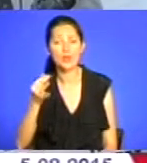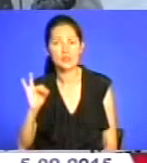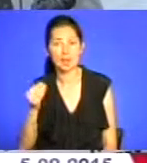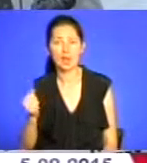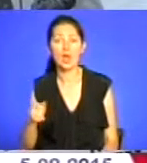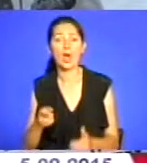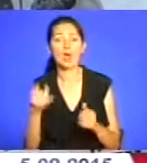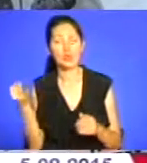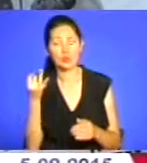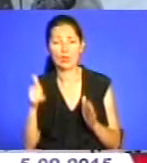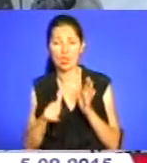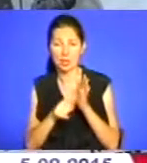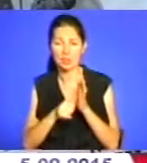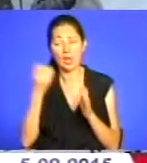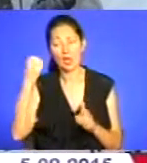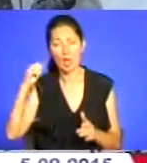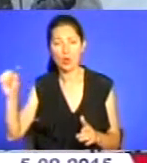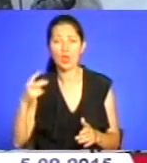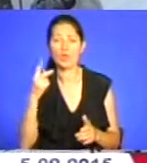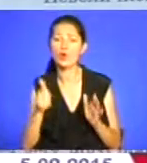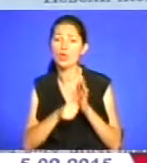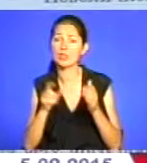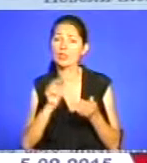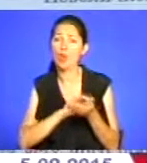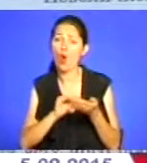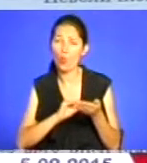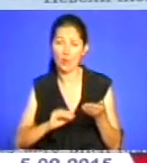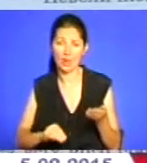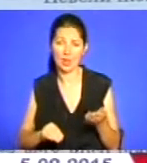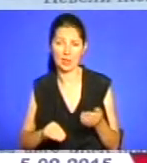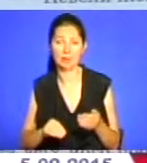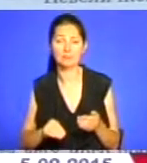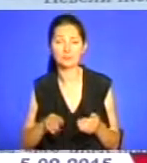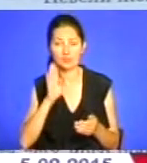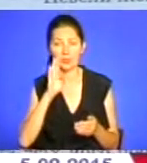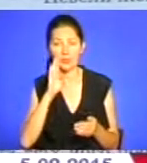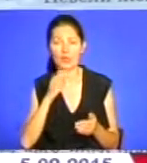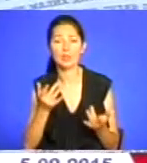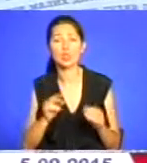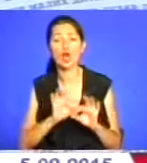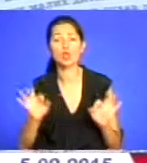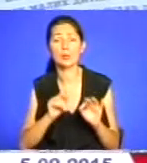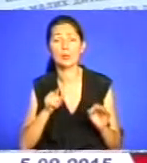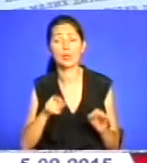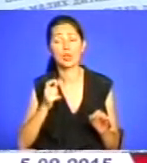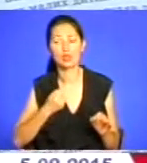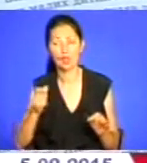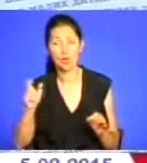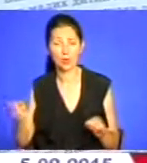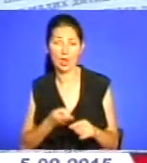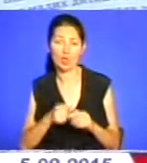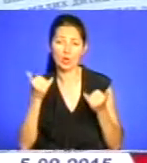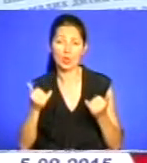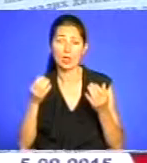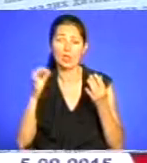Небесної сотні, то є дуже велика гордість. Та як патріотом він став, але для батька то дуже